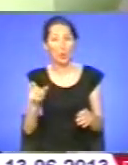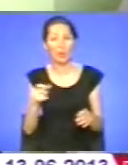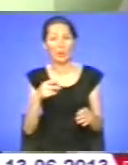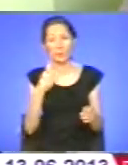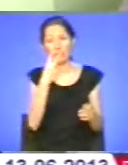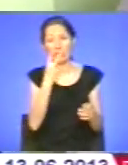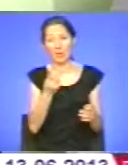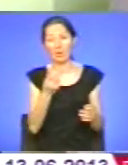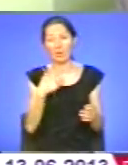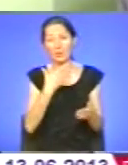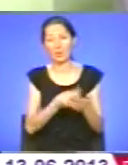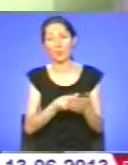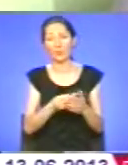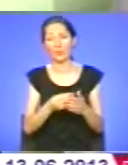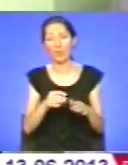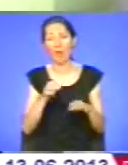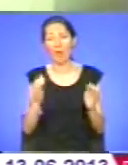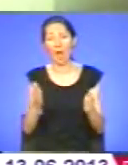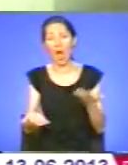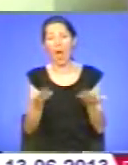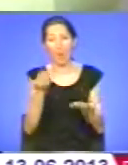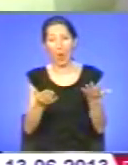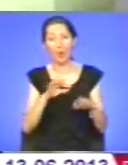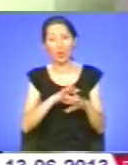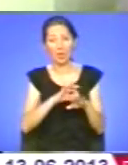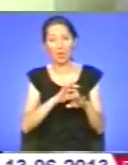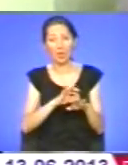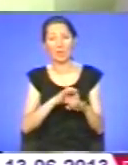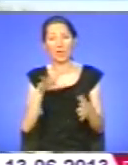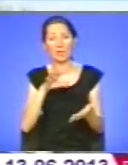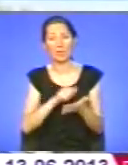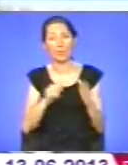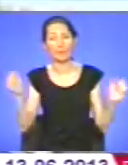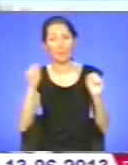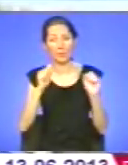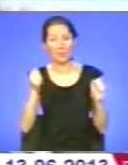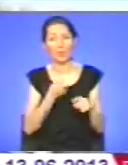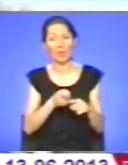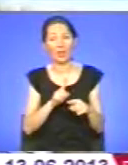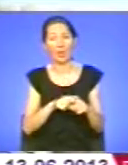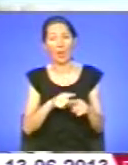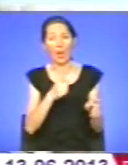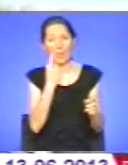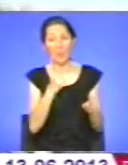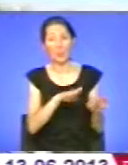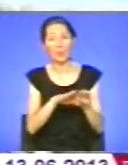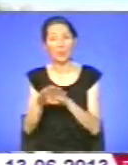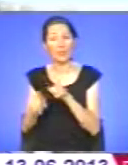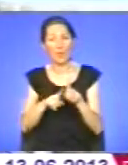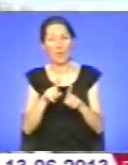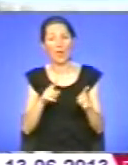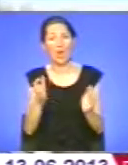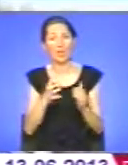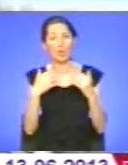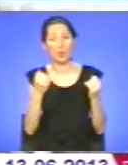займалися їх фізичною активною, це набагато важче, ніж поставити форум у стенд. Первинним рівнем реформування охорони здоров'я є створення